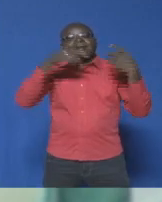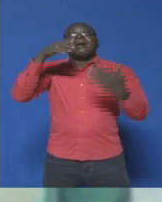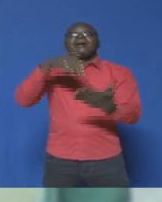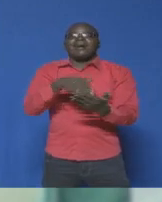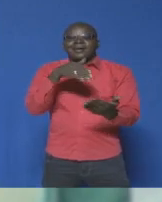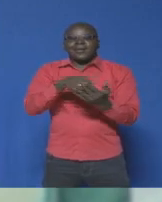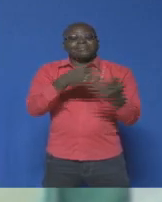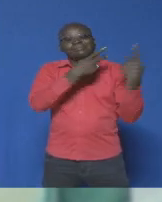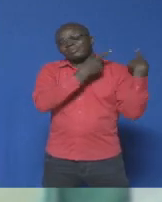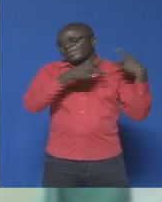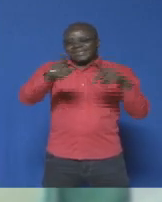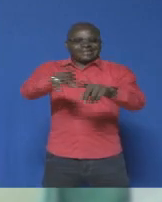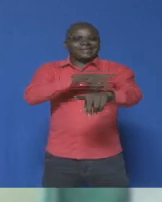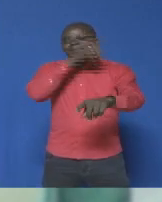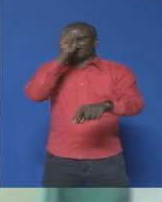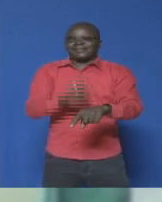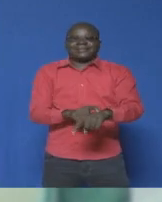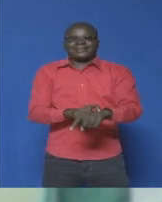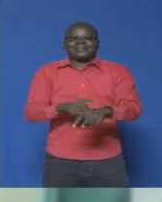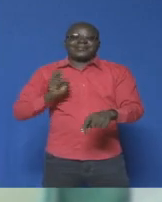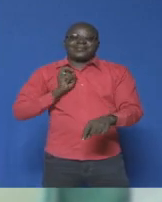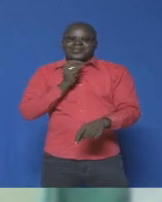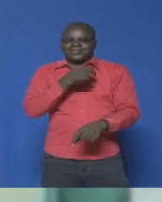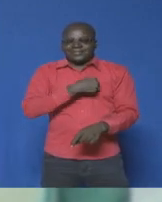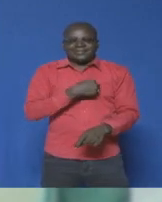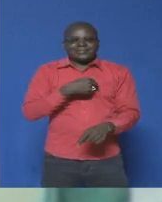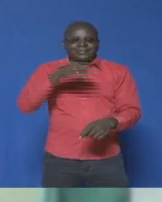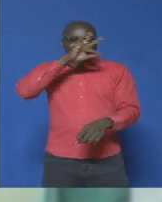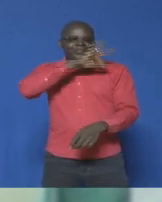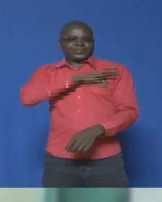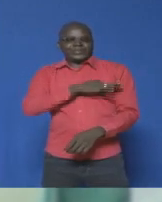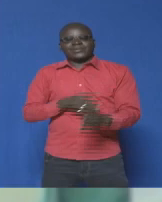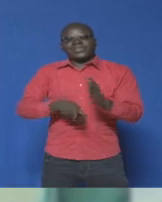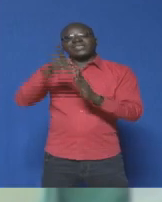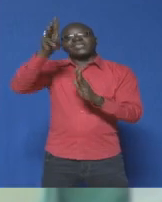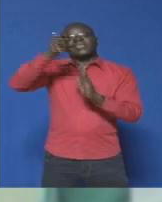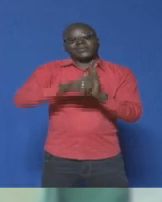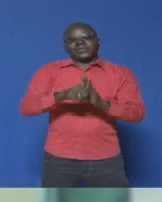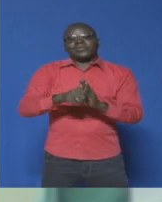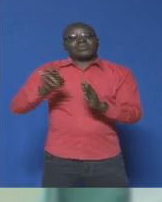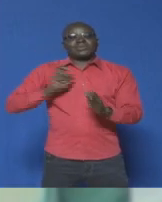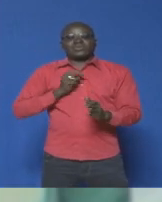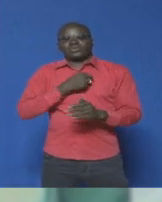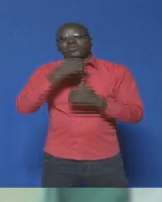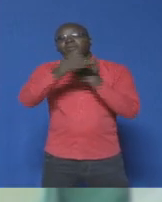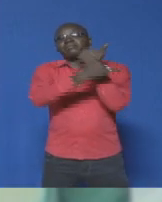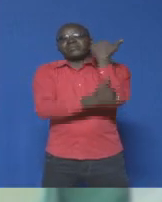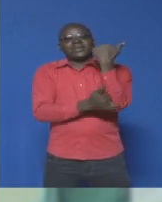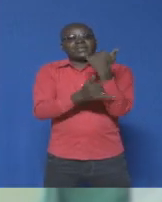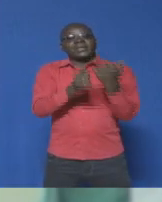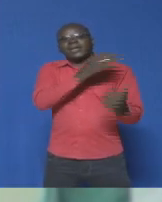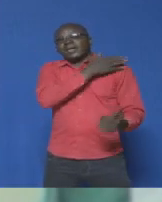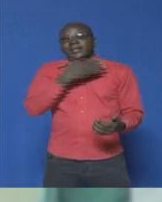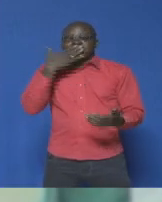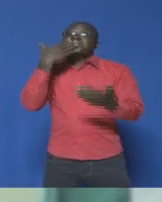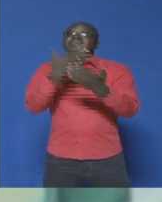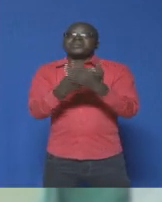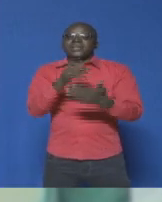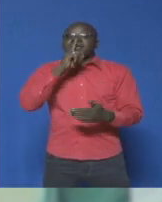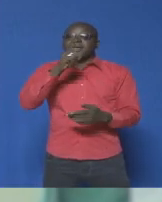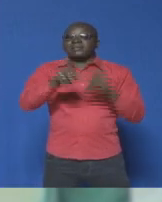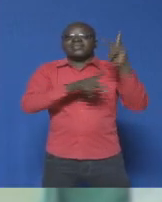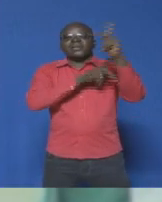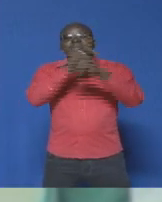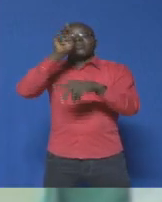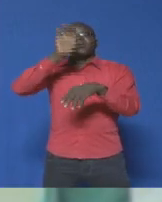longtemps notre ambition en faveur du développement de nos pays et du bien-être des peuples ivoiriens